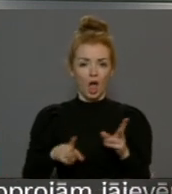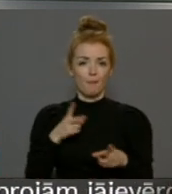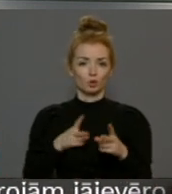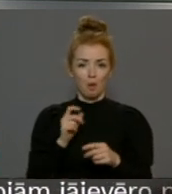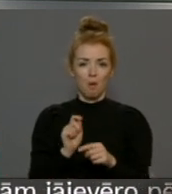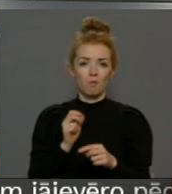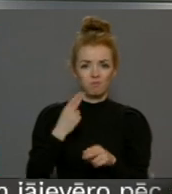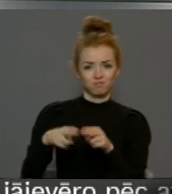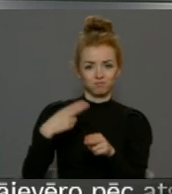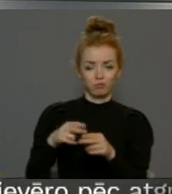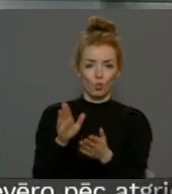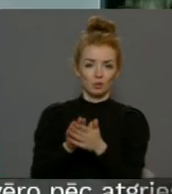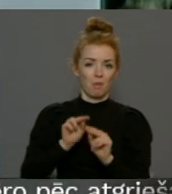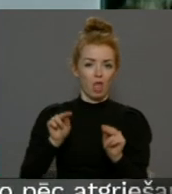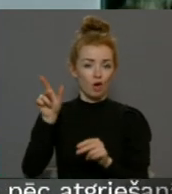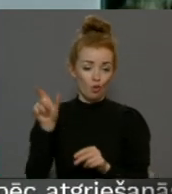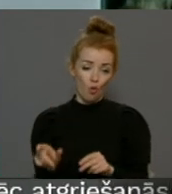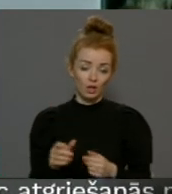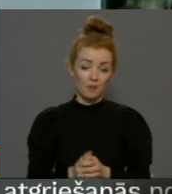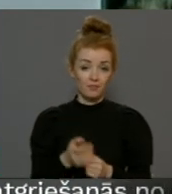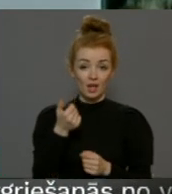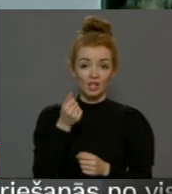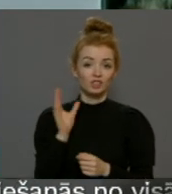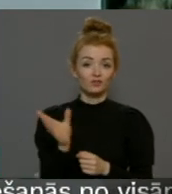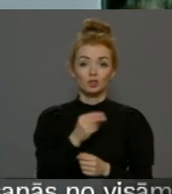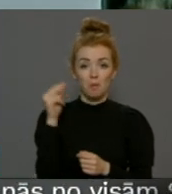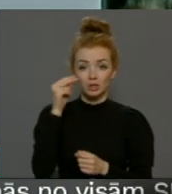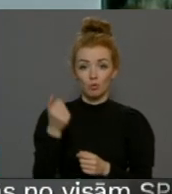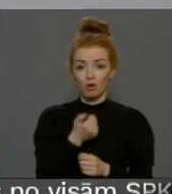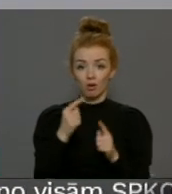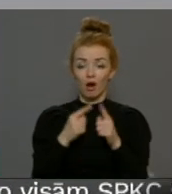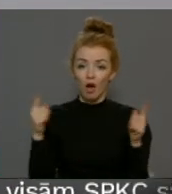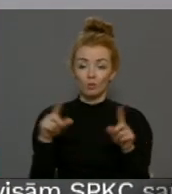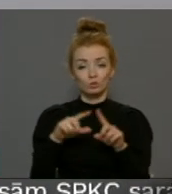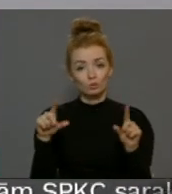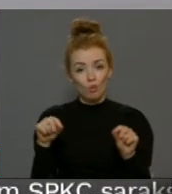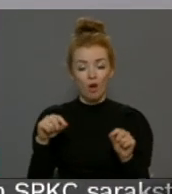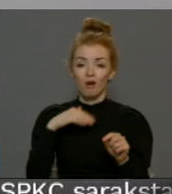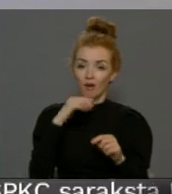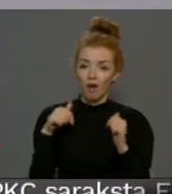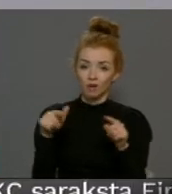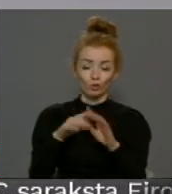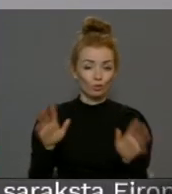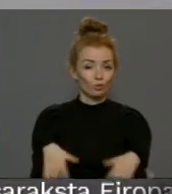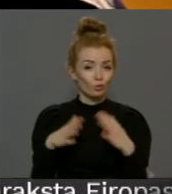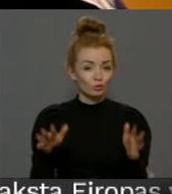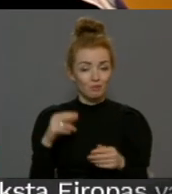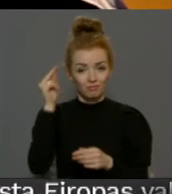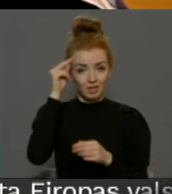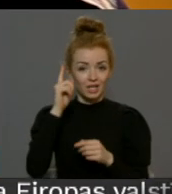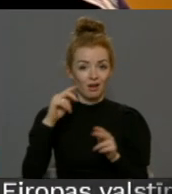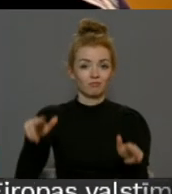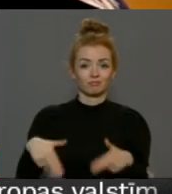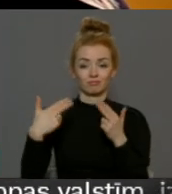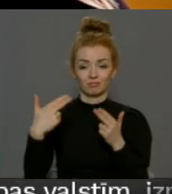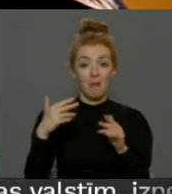pedagogiem. Gandrīz visu šo mācību gadu skola gaitiņu un klases ir tūkši, bet stundas notiek atālināti. Tās